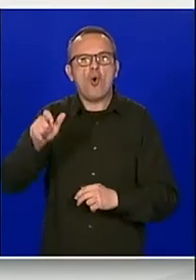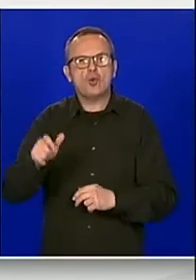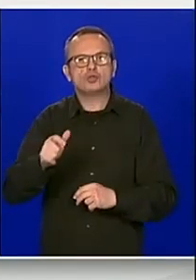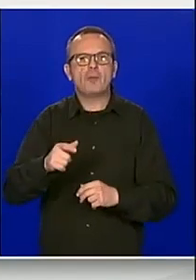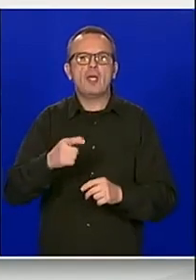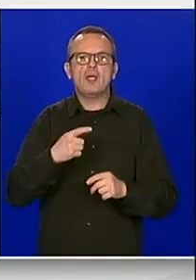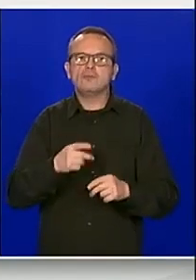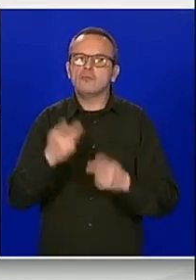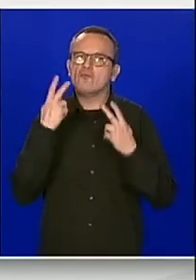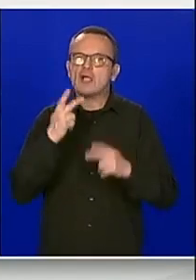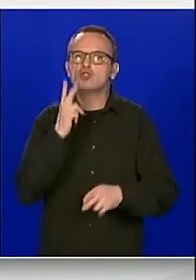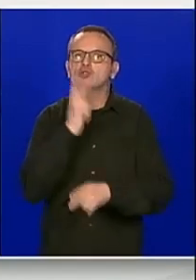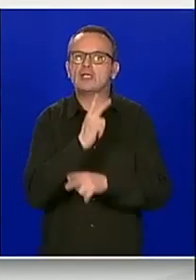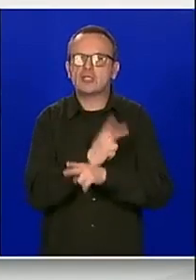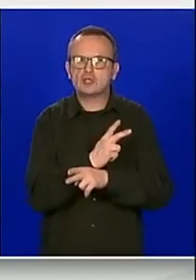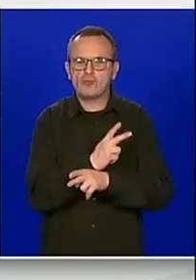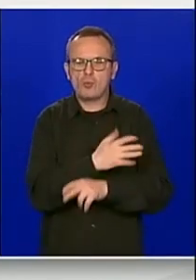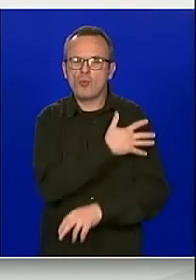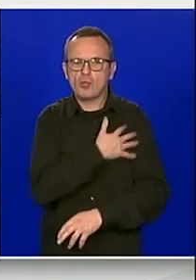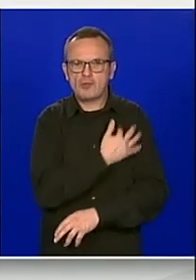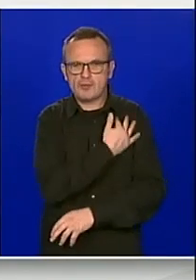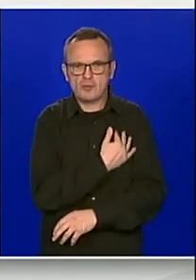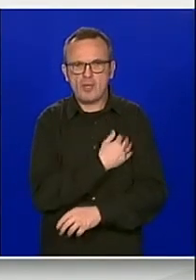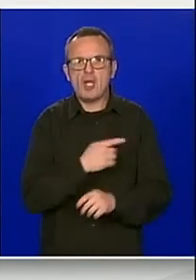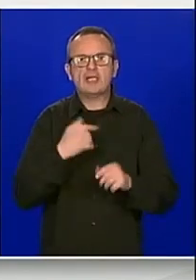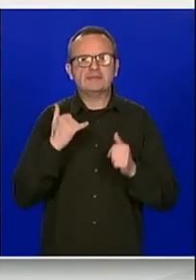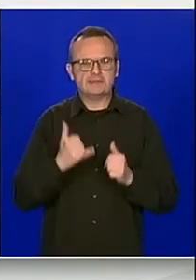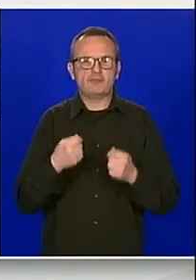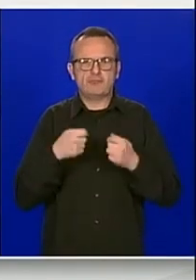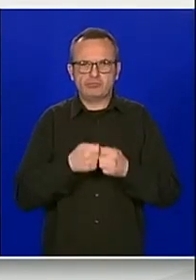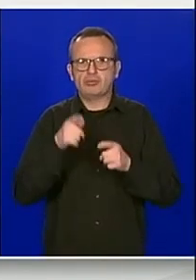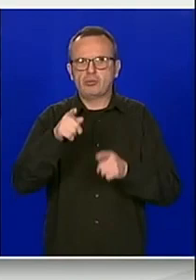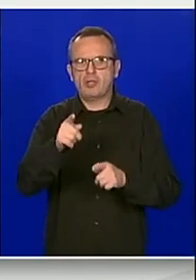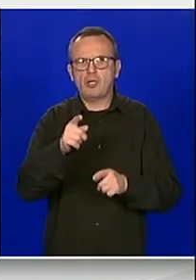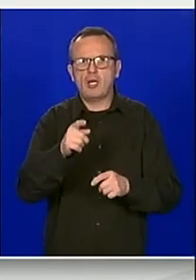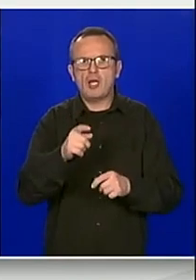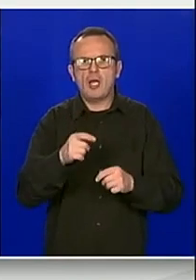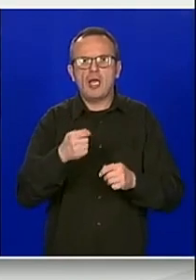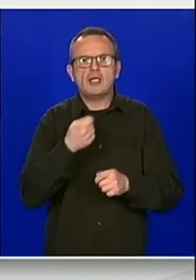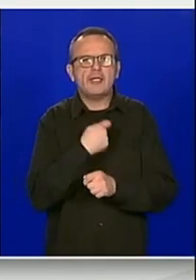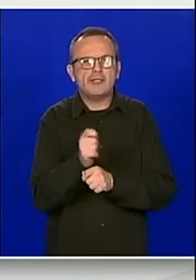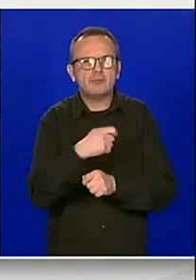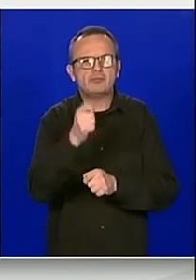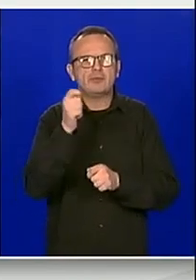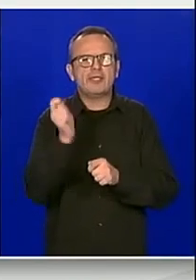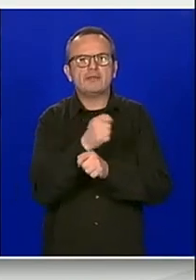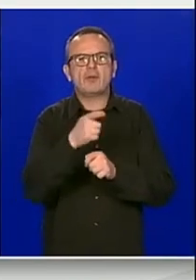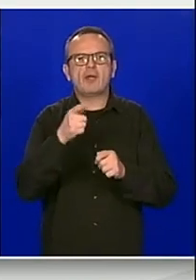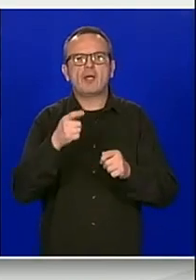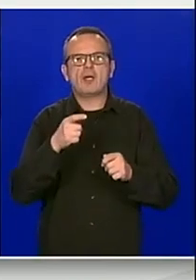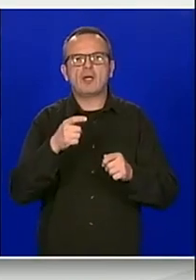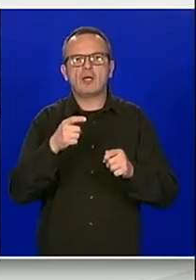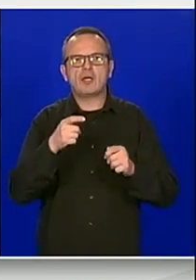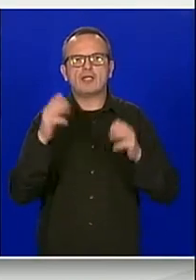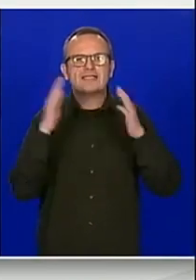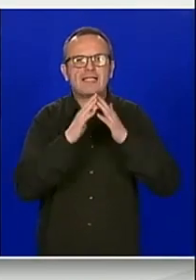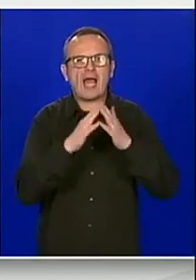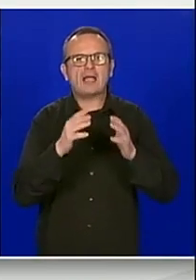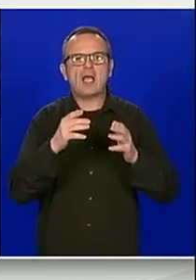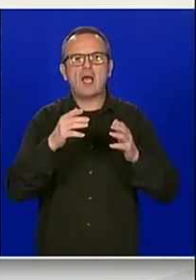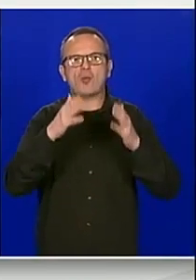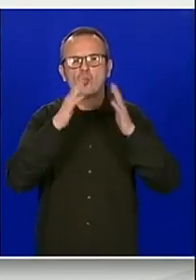zakona o obnovi zgrada, oštećenih potrisom na području grada Zagreba, Krapinsko-Zagorske županije i Zagrebačke